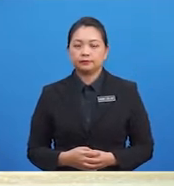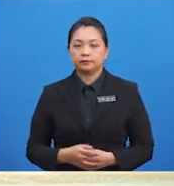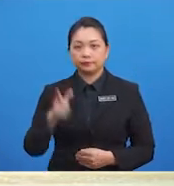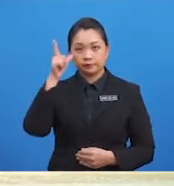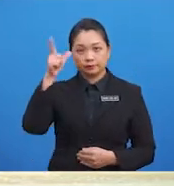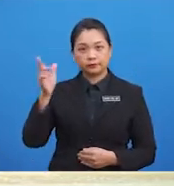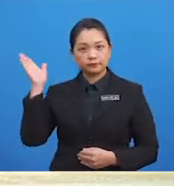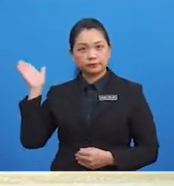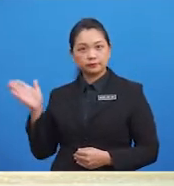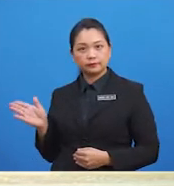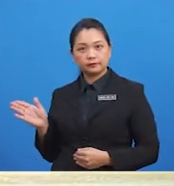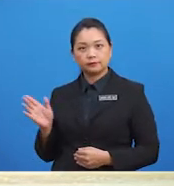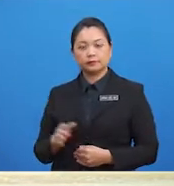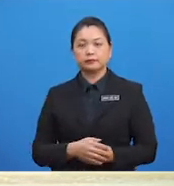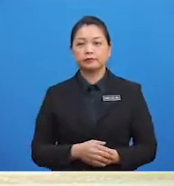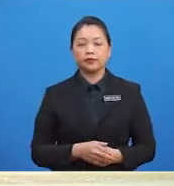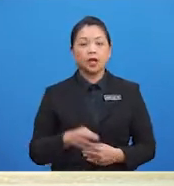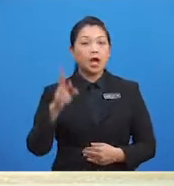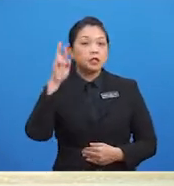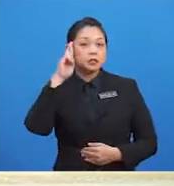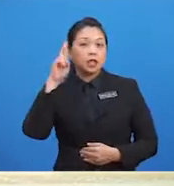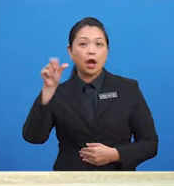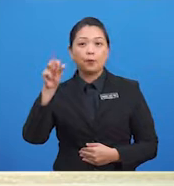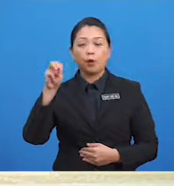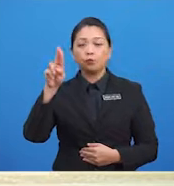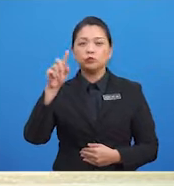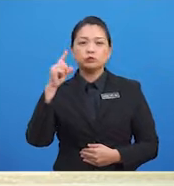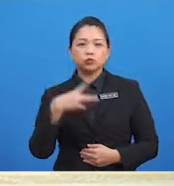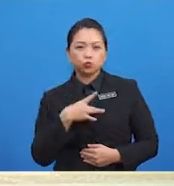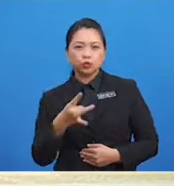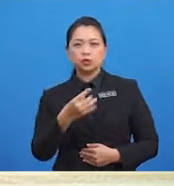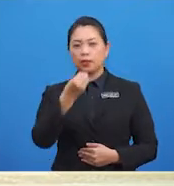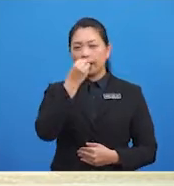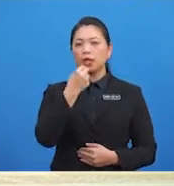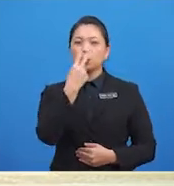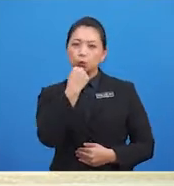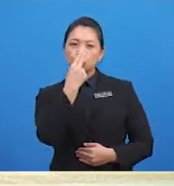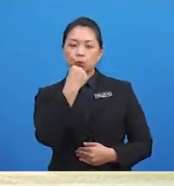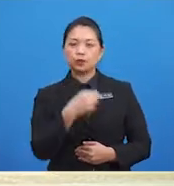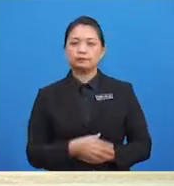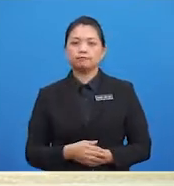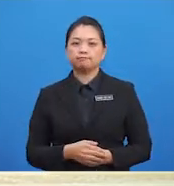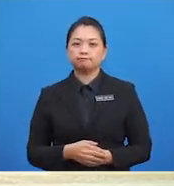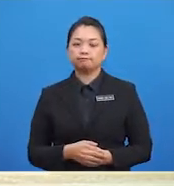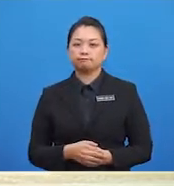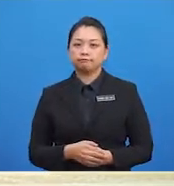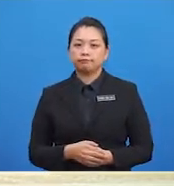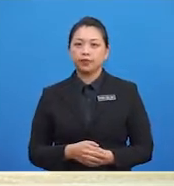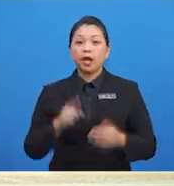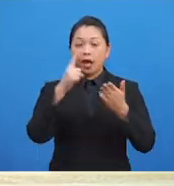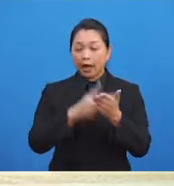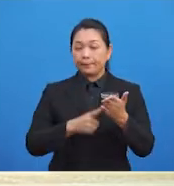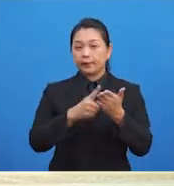situasi pertama ini Ramu suka makan gula-gula Apakah